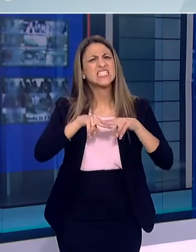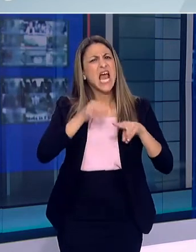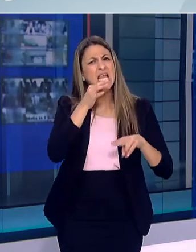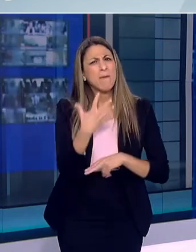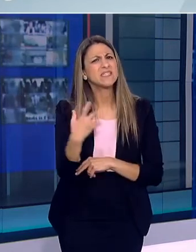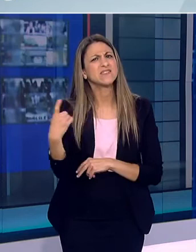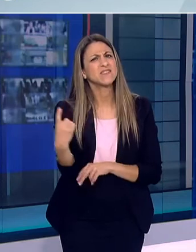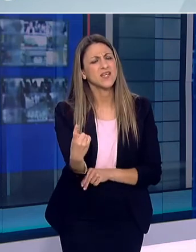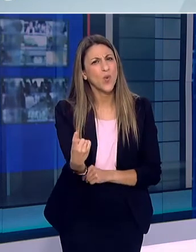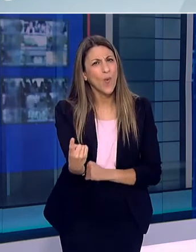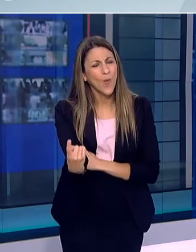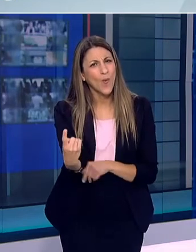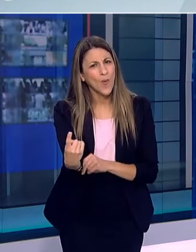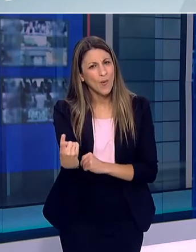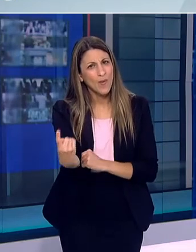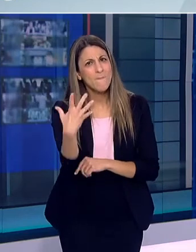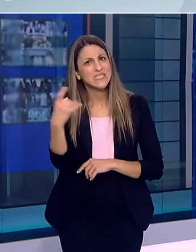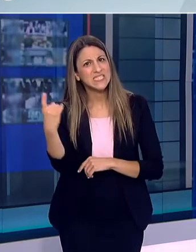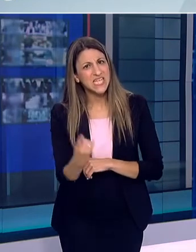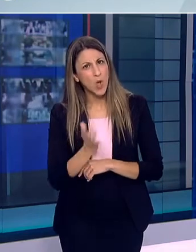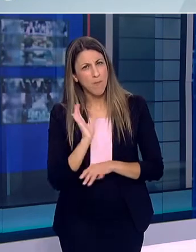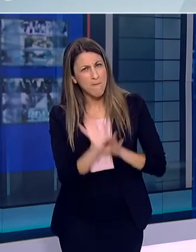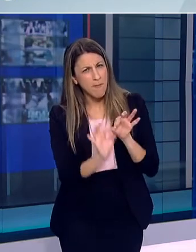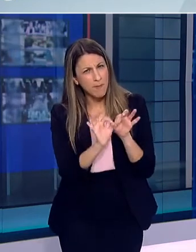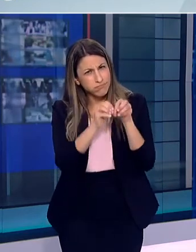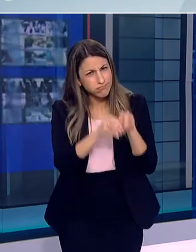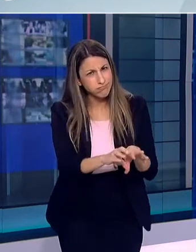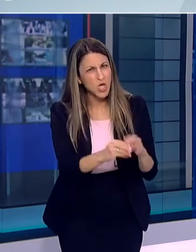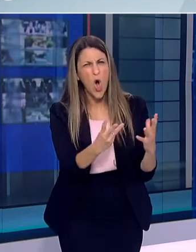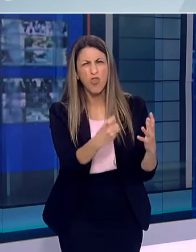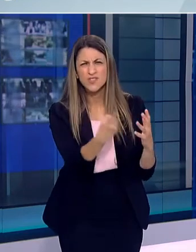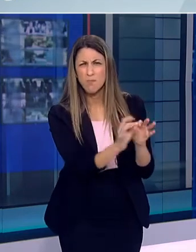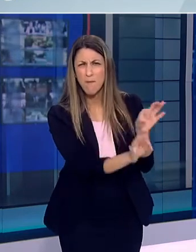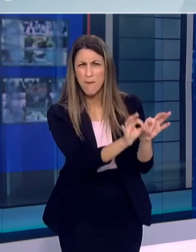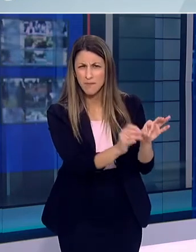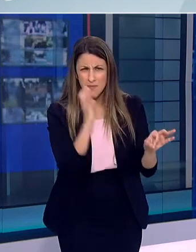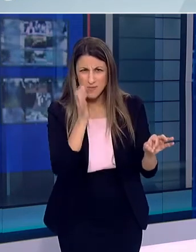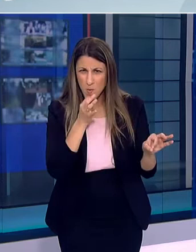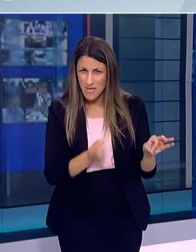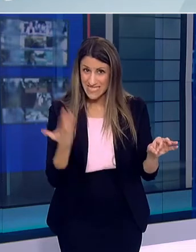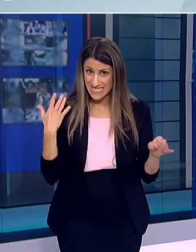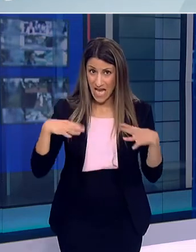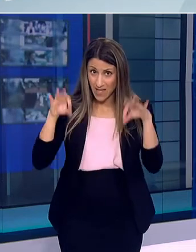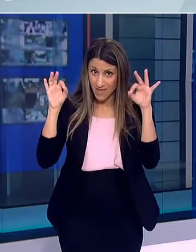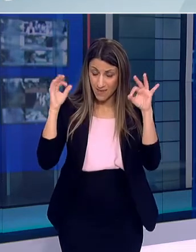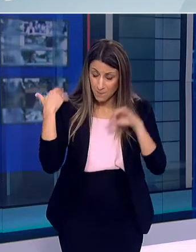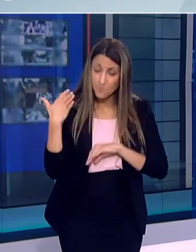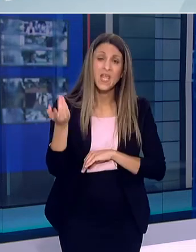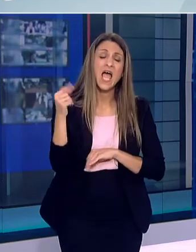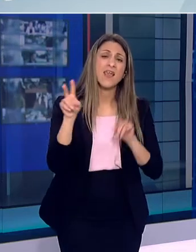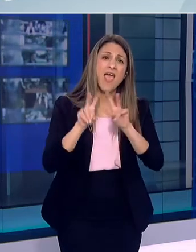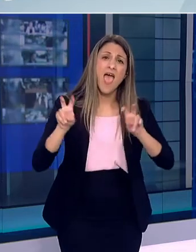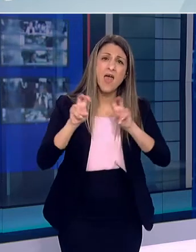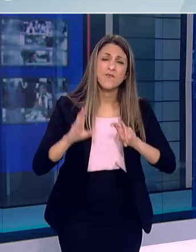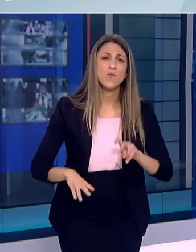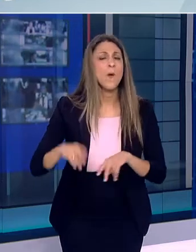των φαινόμενων υπερμετάδοσης σχετιζόταν με την επιδημία σε πολύ μεγάλο ποσοστό ή την μελέτη της